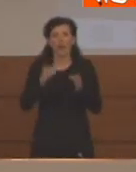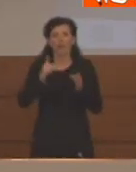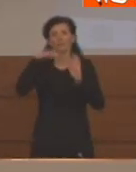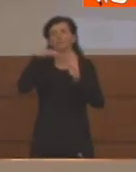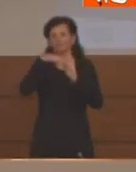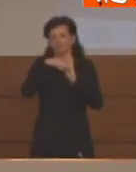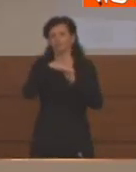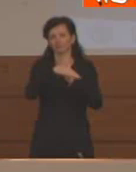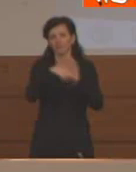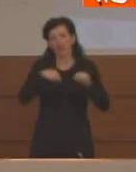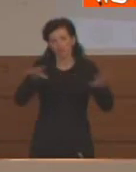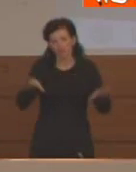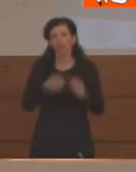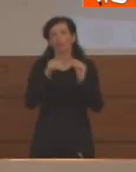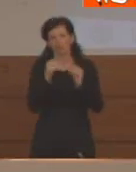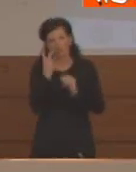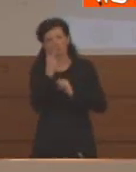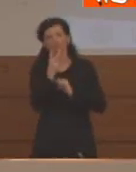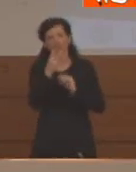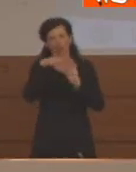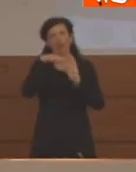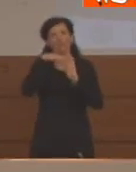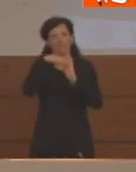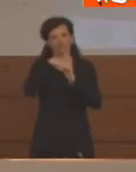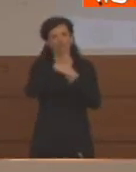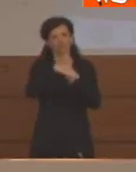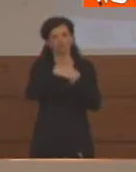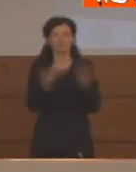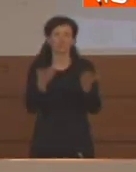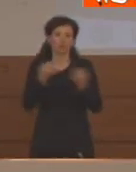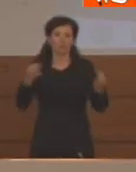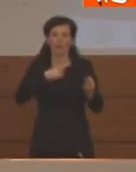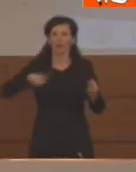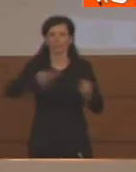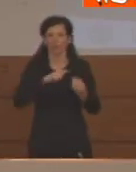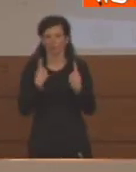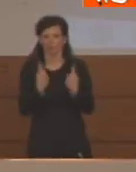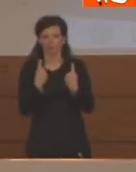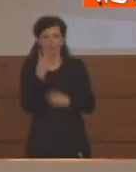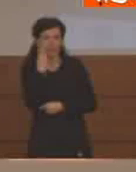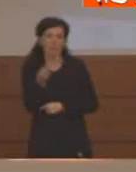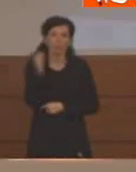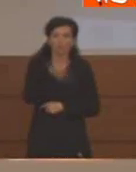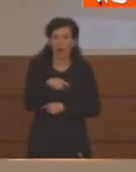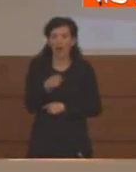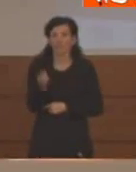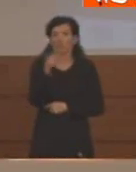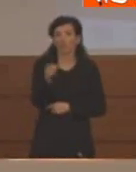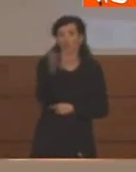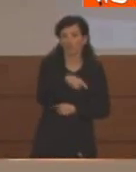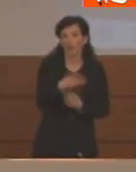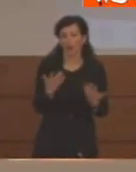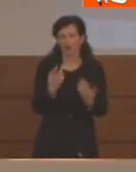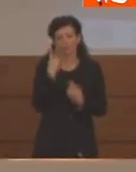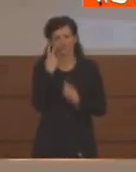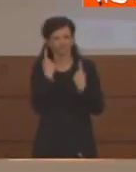tende a flettere in basso. Naturalmente siamo cauti, no? Aspettiamo magari domani, dopodomani, prima di